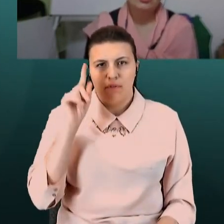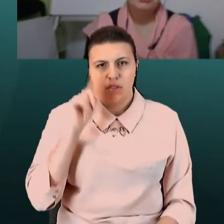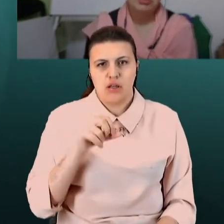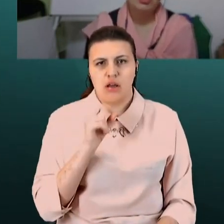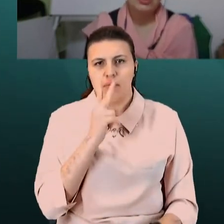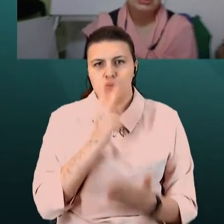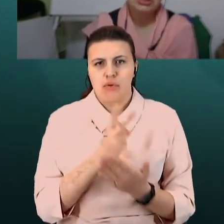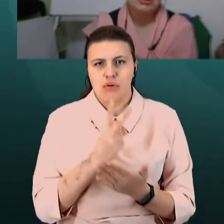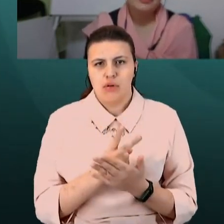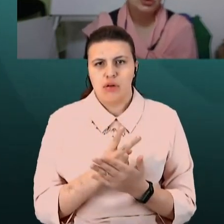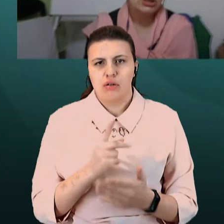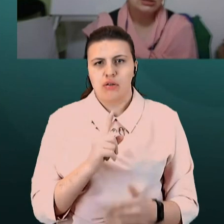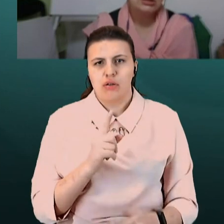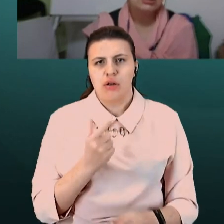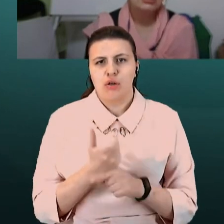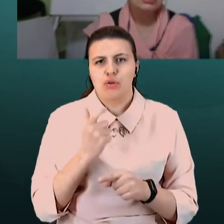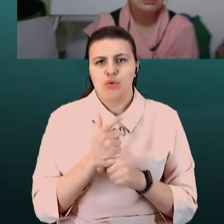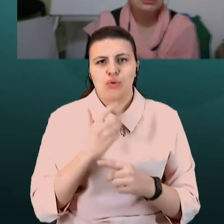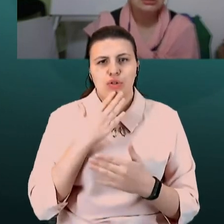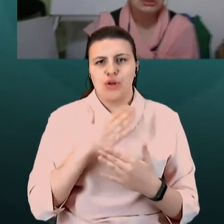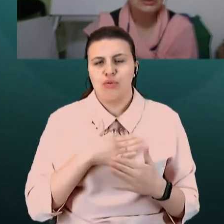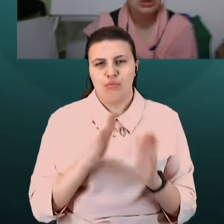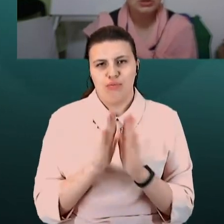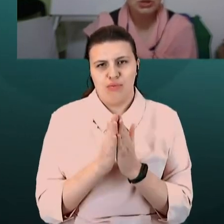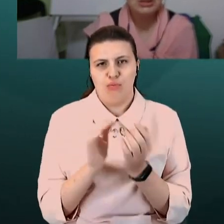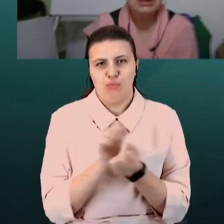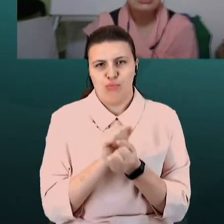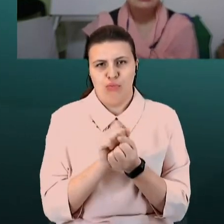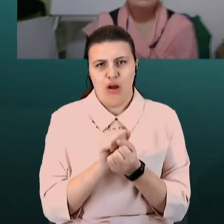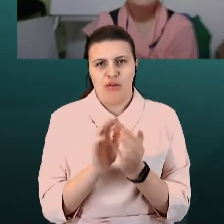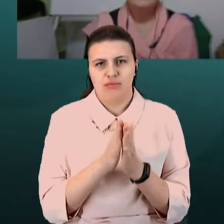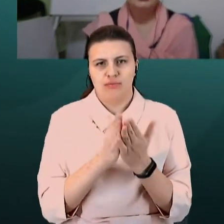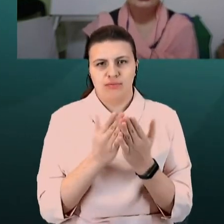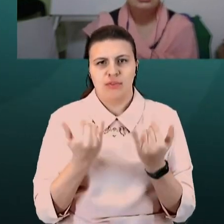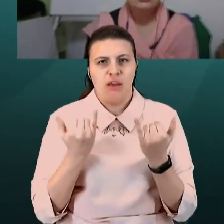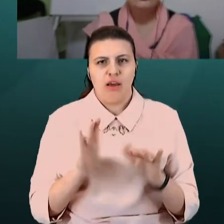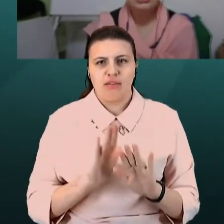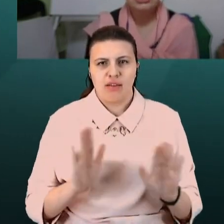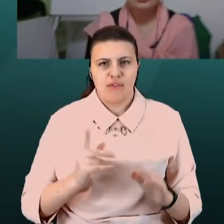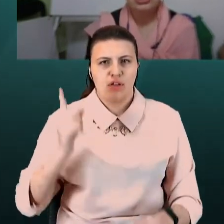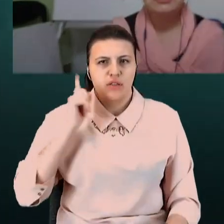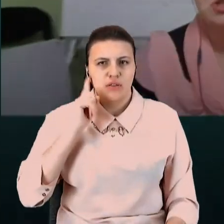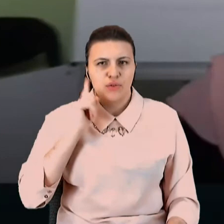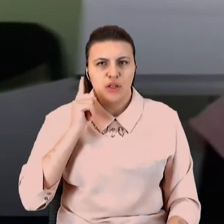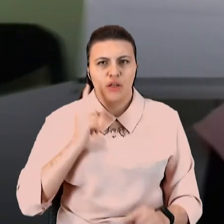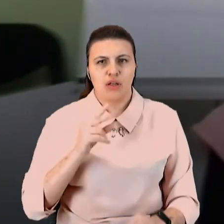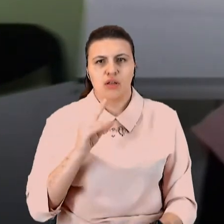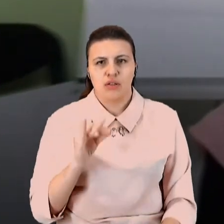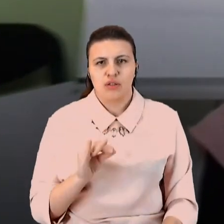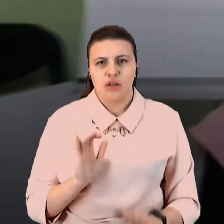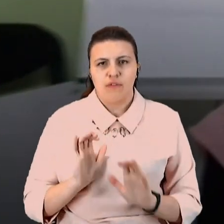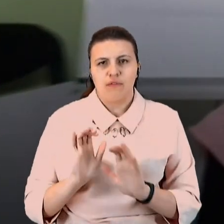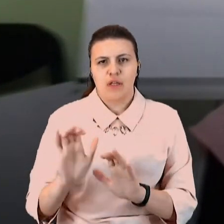діти дуже люблять паперові книжки. От як не дивно це звучить. Чи витіснить колись планшет,